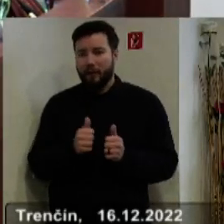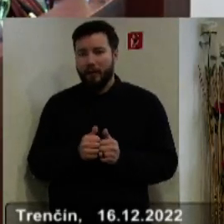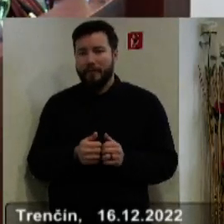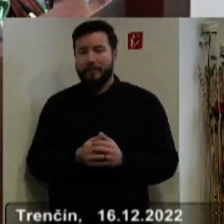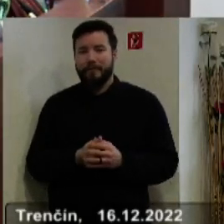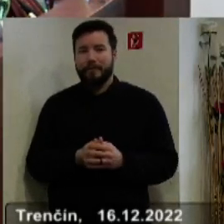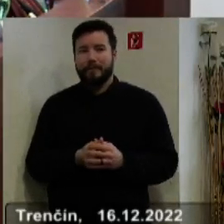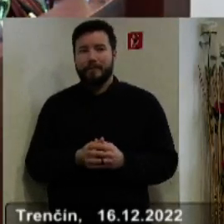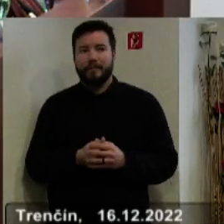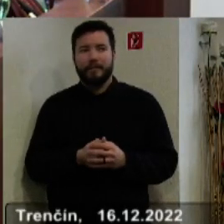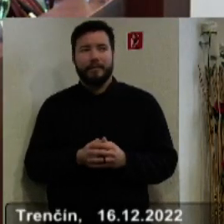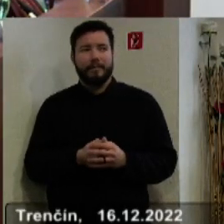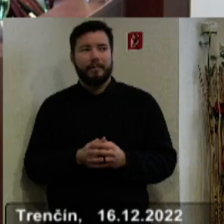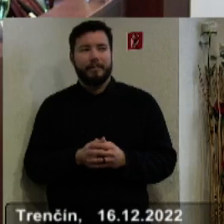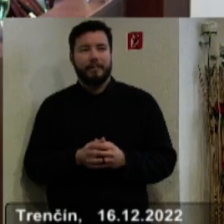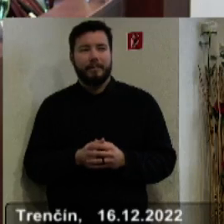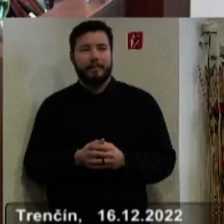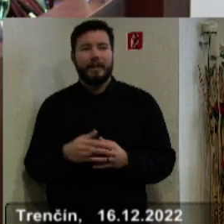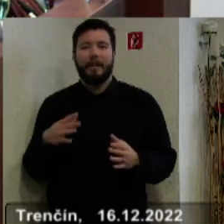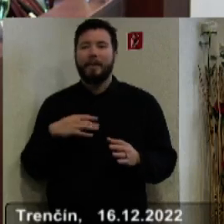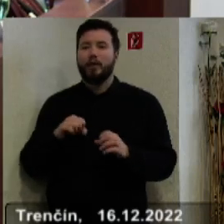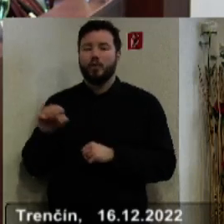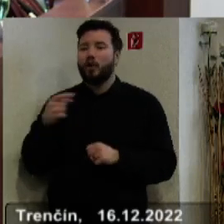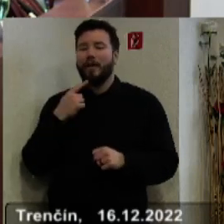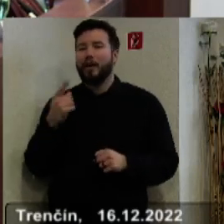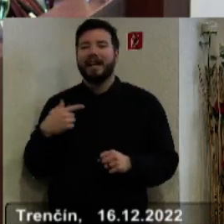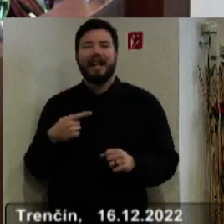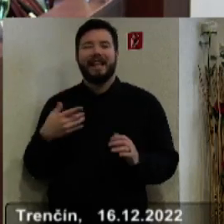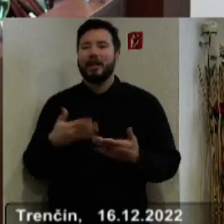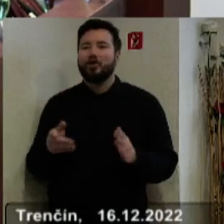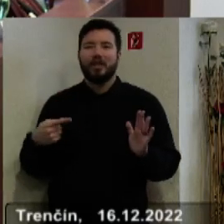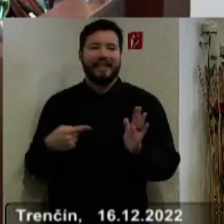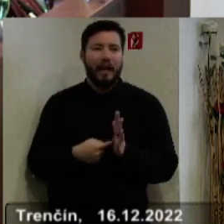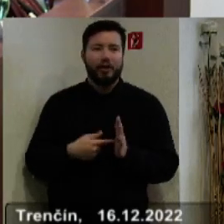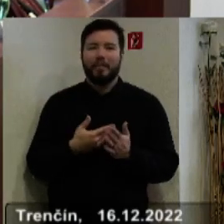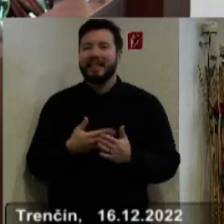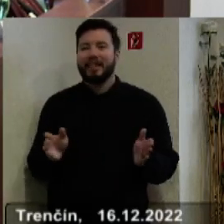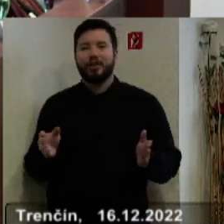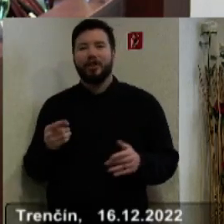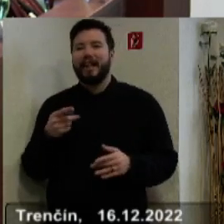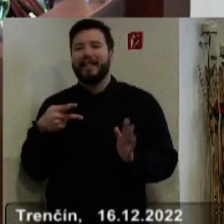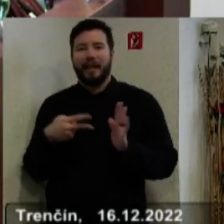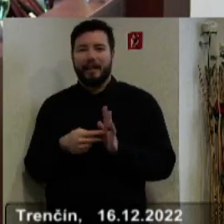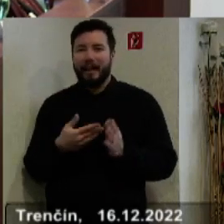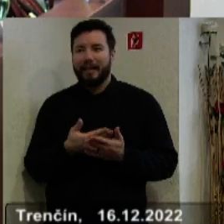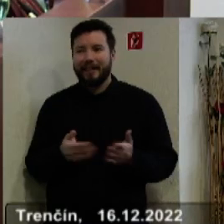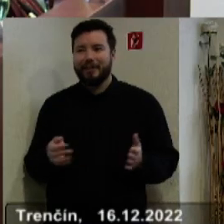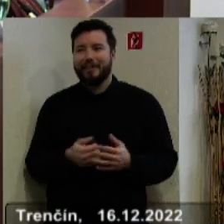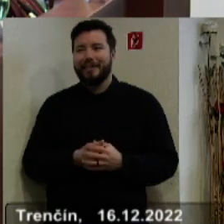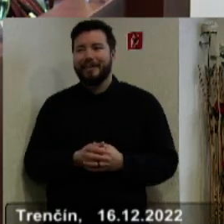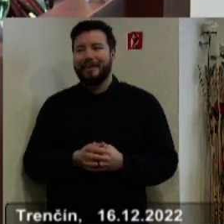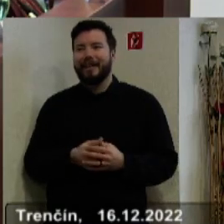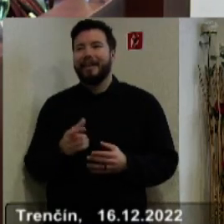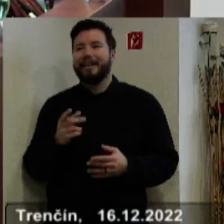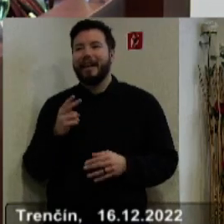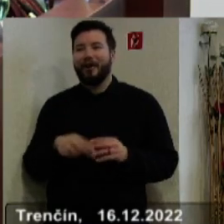nenásobí a nepočítať, ak som sa naučil od pána Sulíka v Národnej rade, jemu nič nenásobí, aniž nedelí a nakoniec